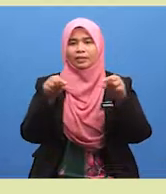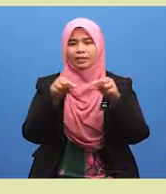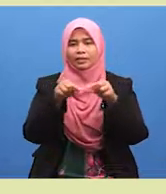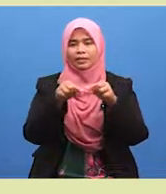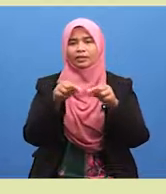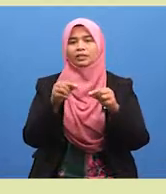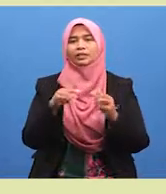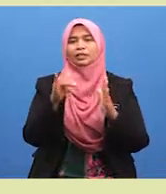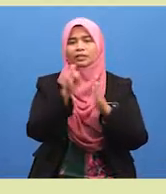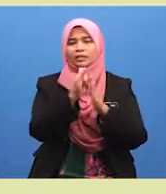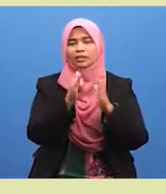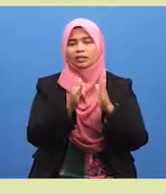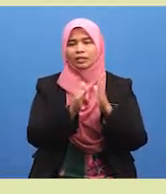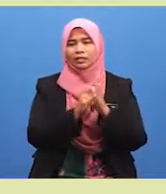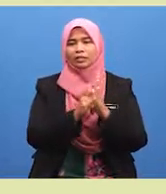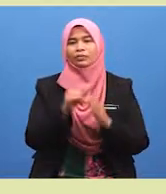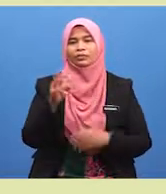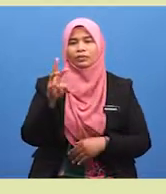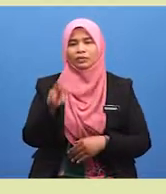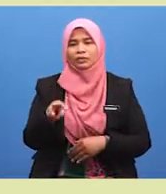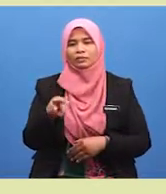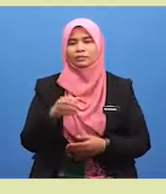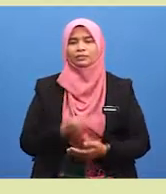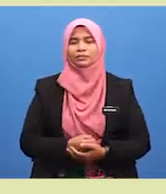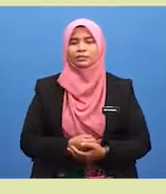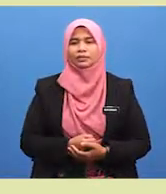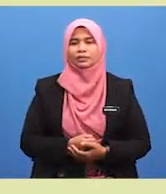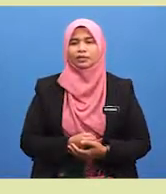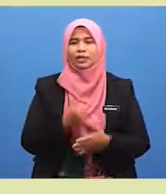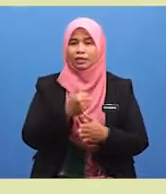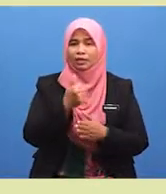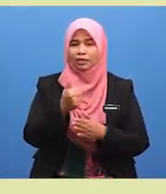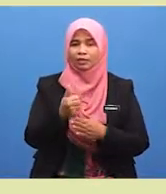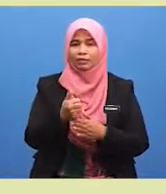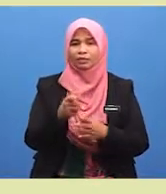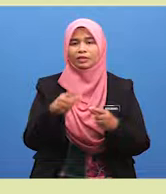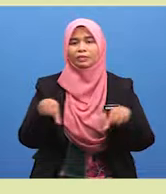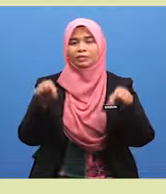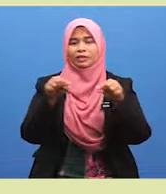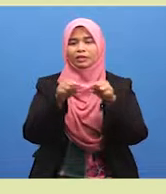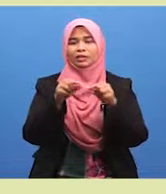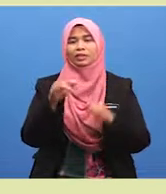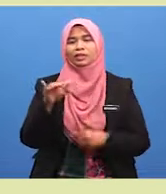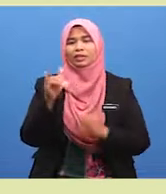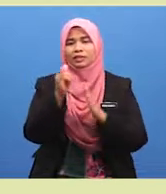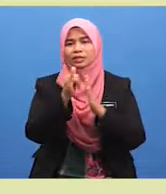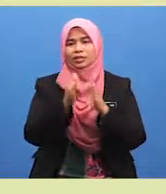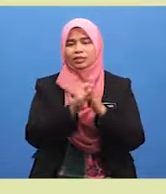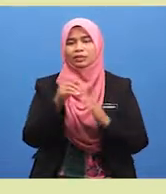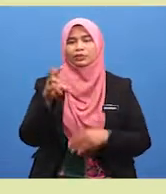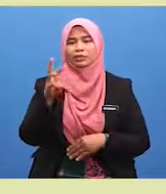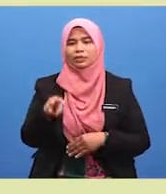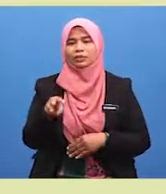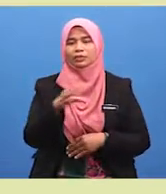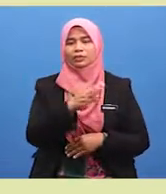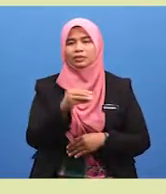pentingnya solat ataupun kepentingan syarat wajib